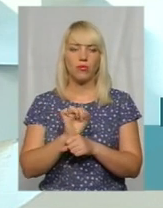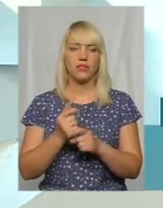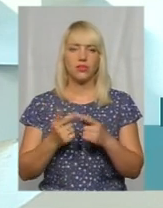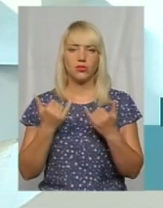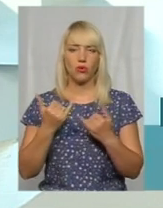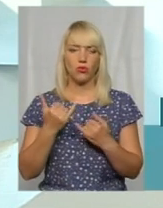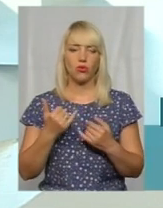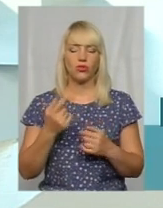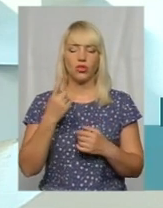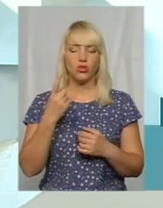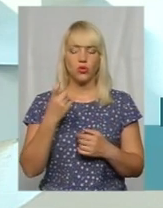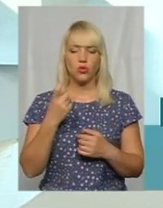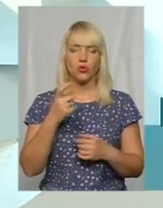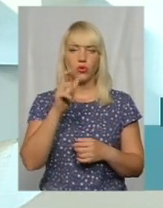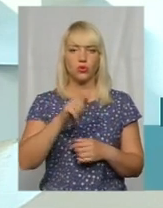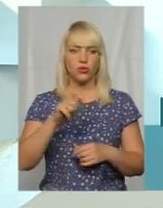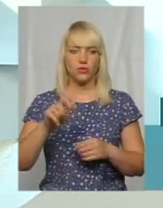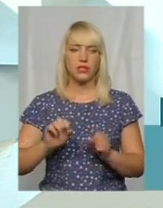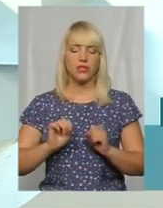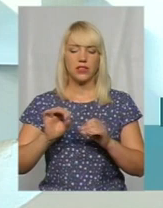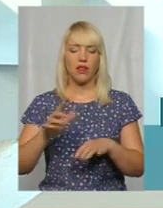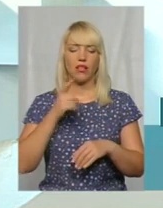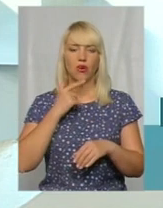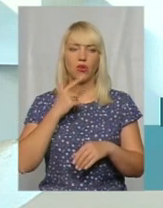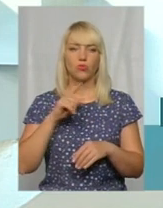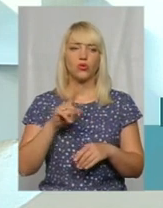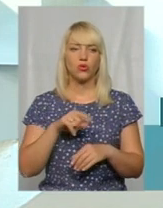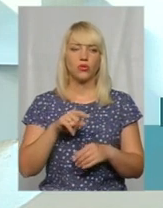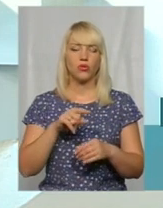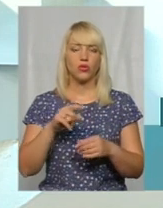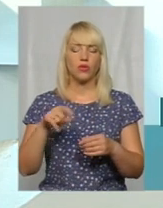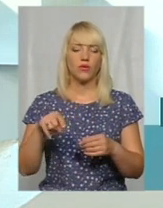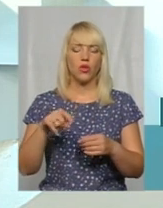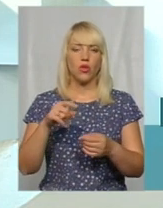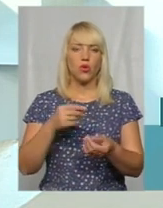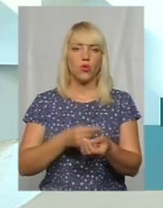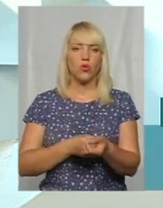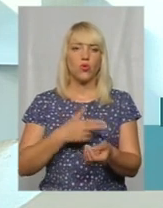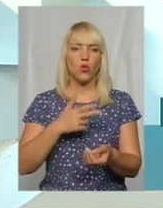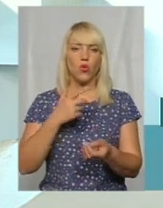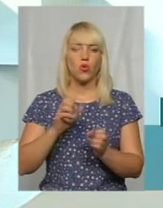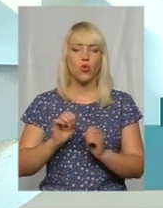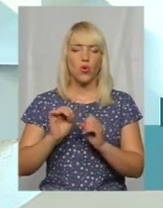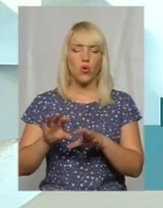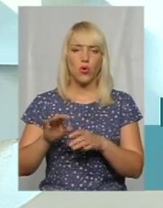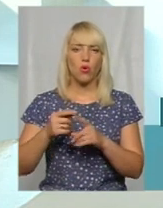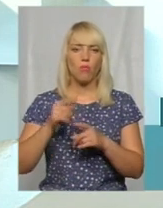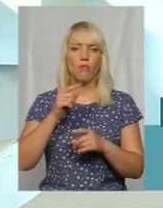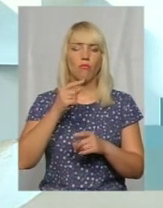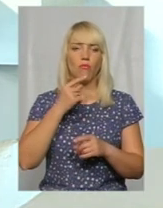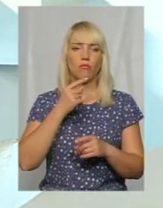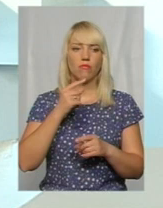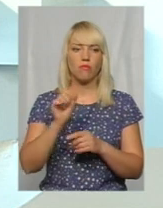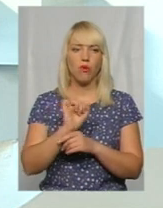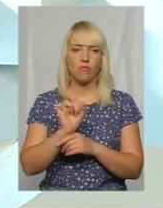здали кров в доноромобілі, який кров доставлена на обласну станцію переливання крові для